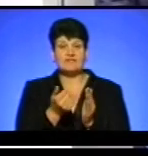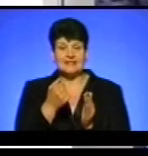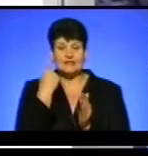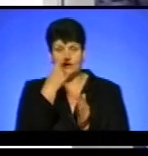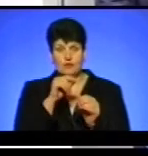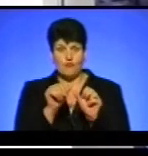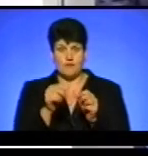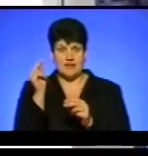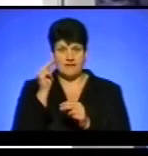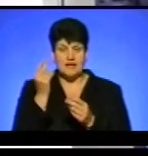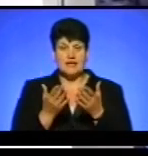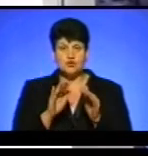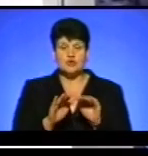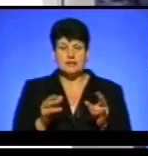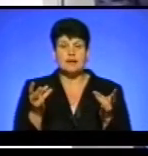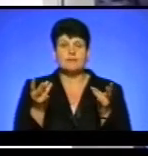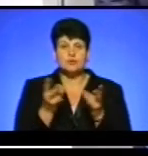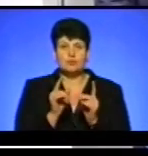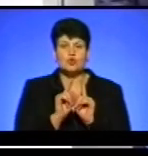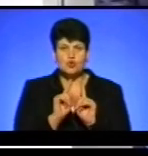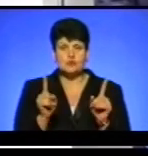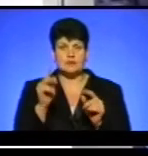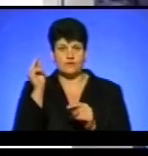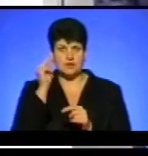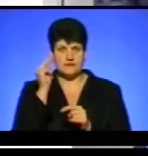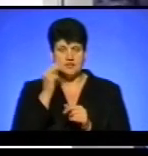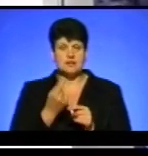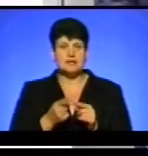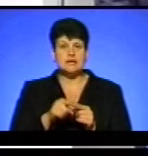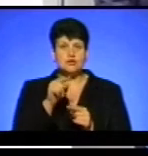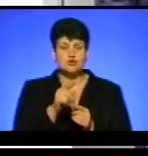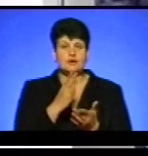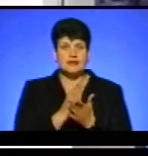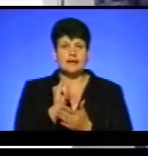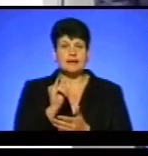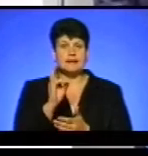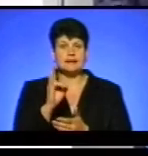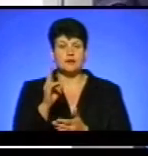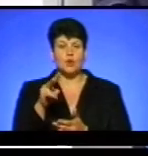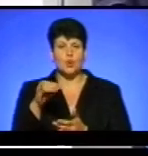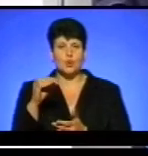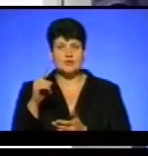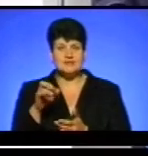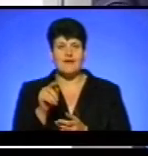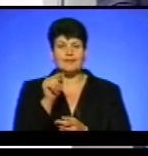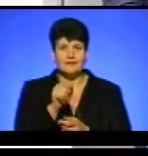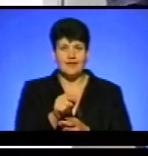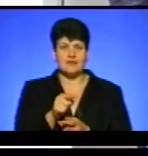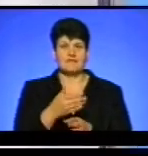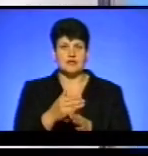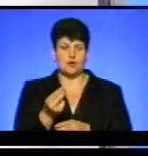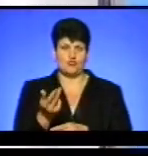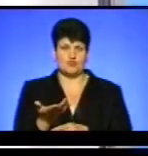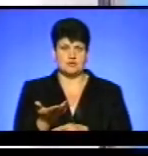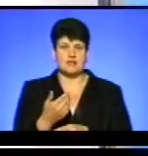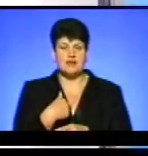навчання. І якщо діти потребують особливого навчання, для цього в нас є інклюзія, і на неї виділяються кошти. Я вам дуже